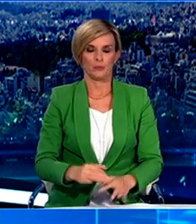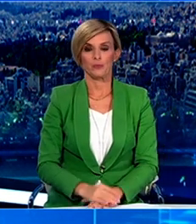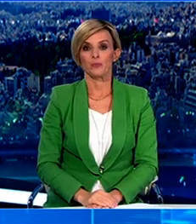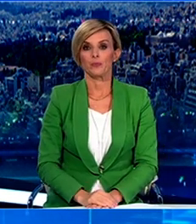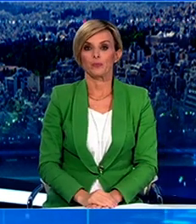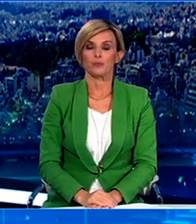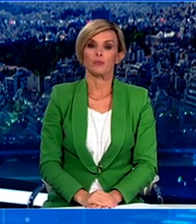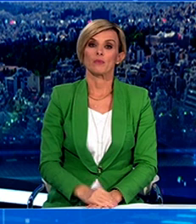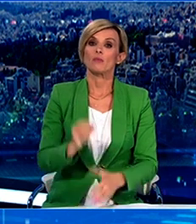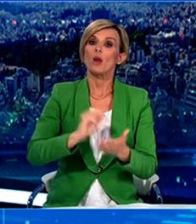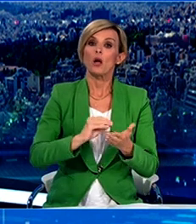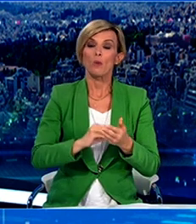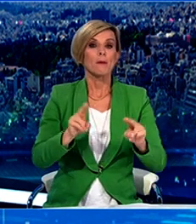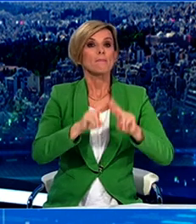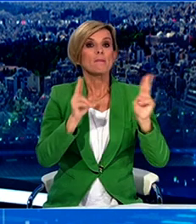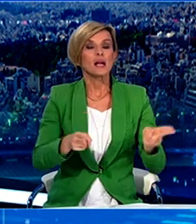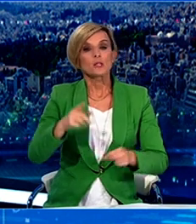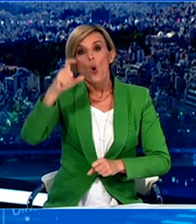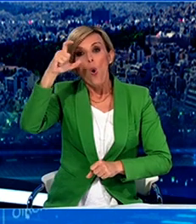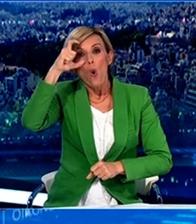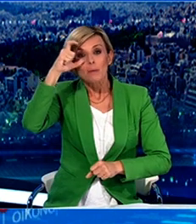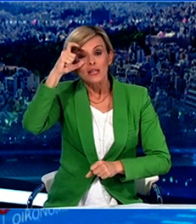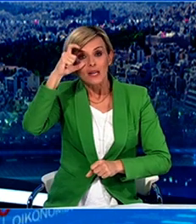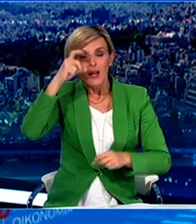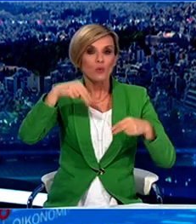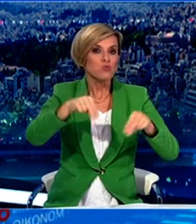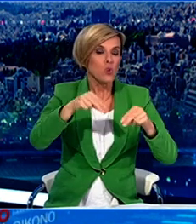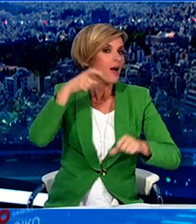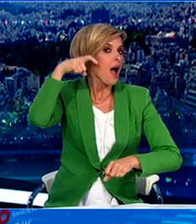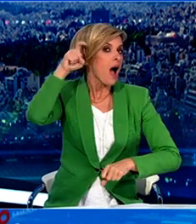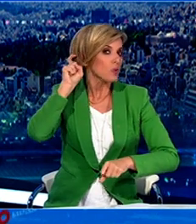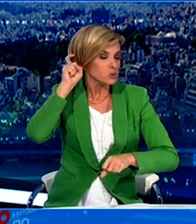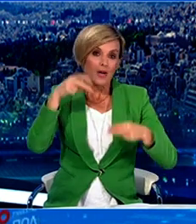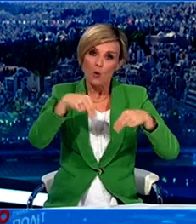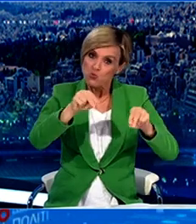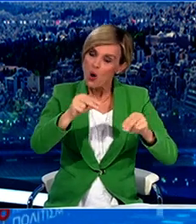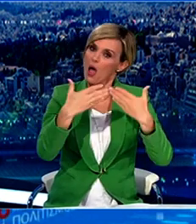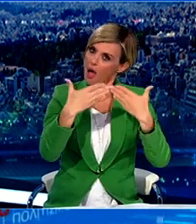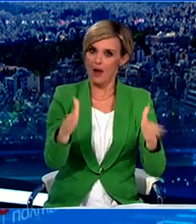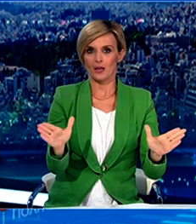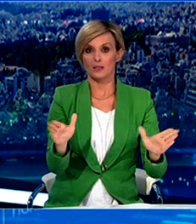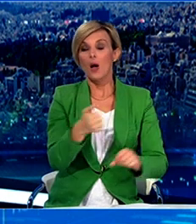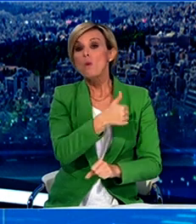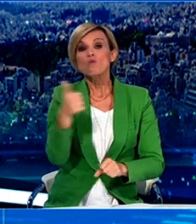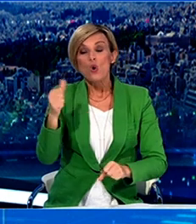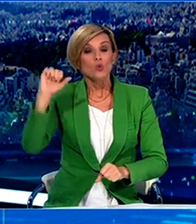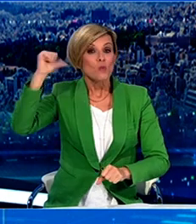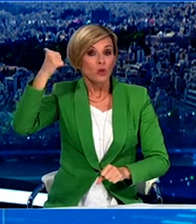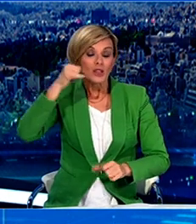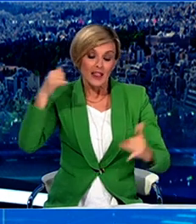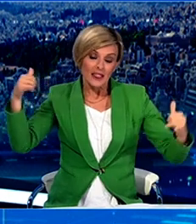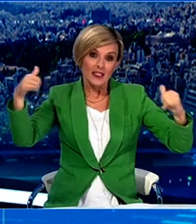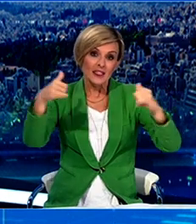Επιτρέπεται επίσης η λειτουργία καταστημάτων οπτικών και πώλησης ακουστικών βαρικοίας, αλλά μόνο κατόπιν τηλεφωνικής